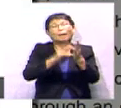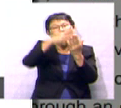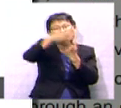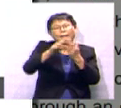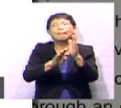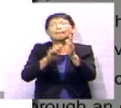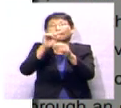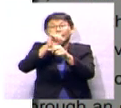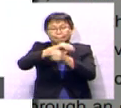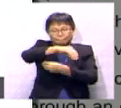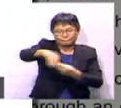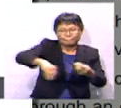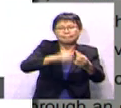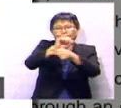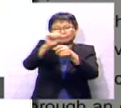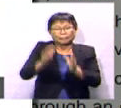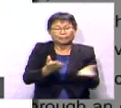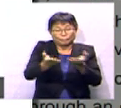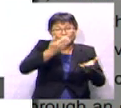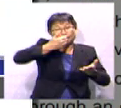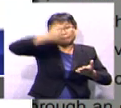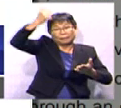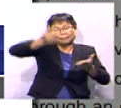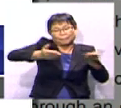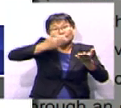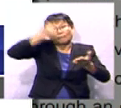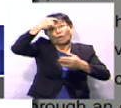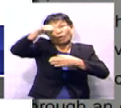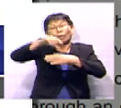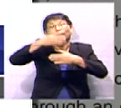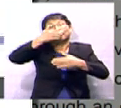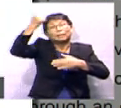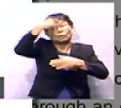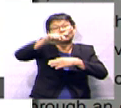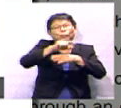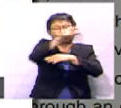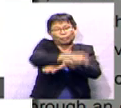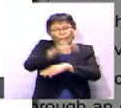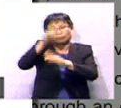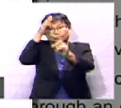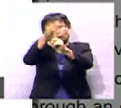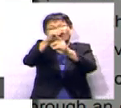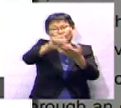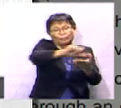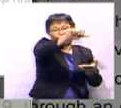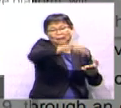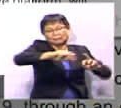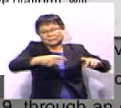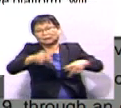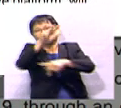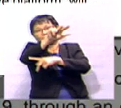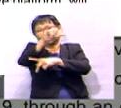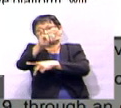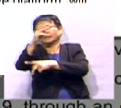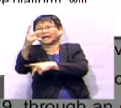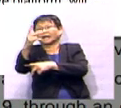Katanya ke arah pembangunan perkhidmatan yang lebih komprehensif untuk pelanggan, pihaknya mensasarkan Akademi tersebut dapat melahirkan 36